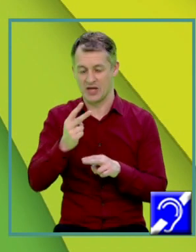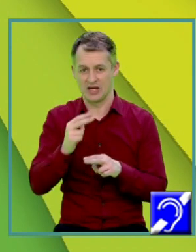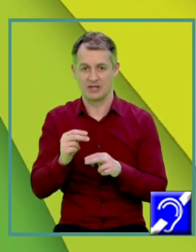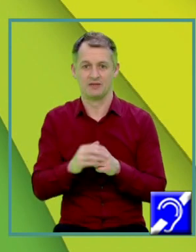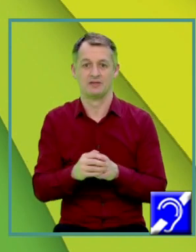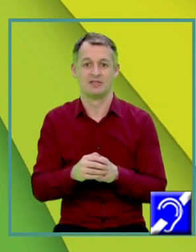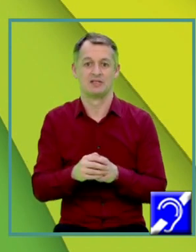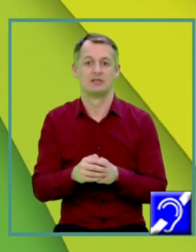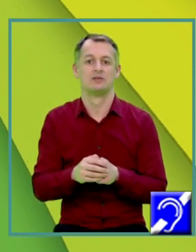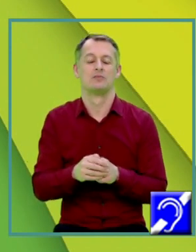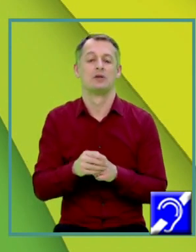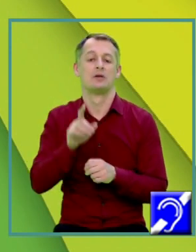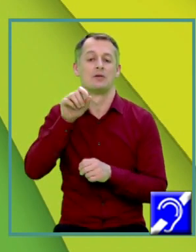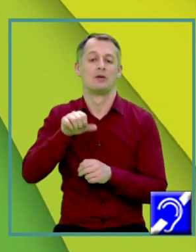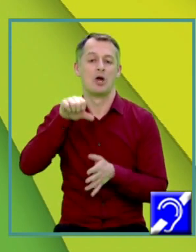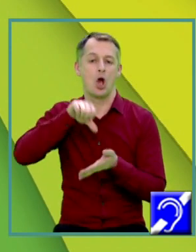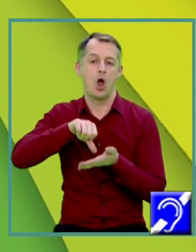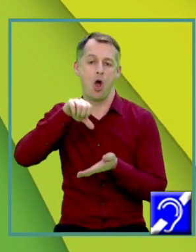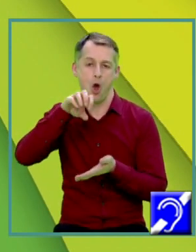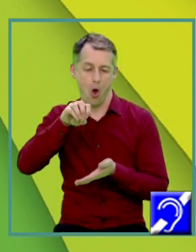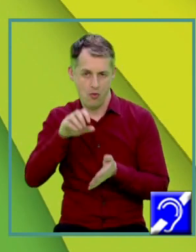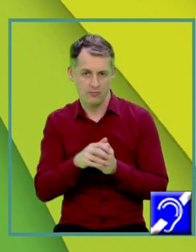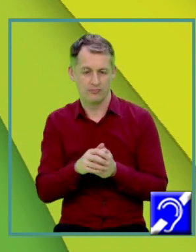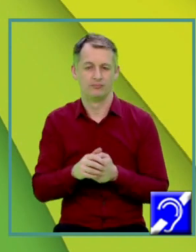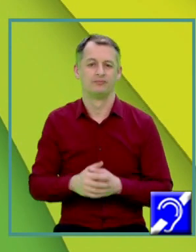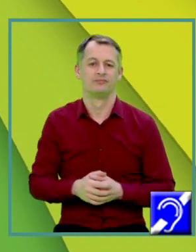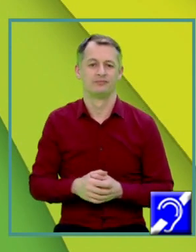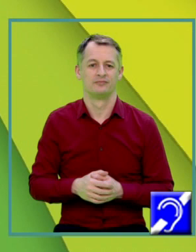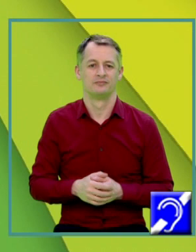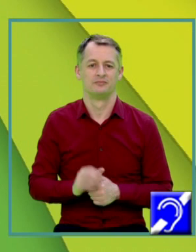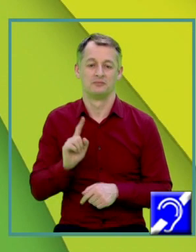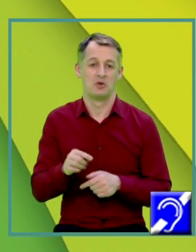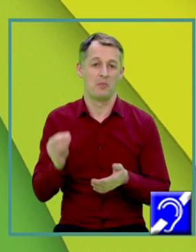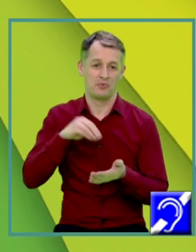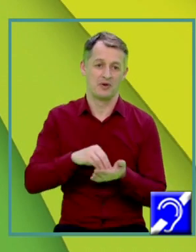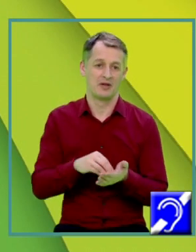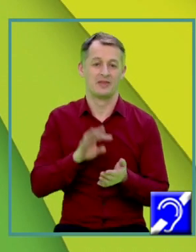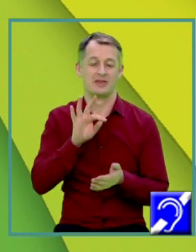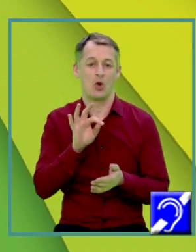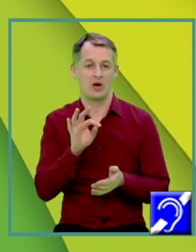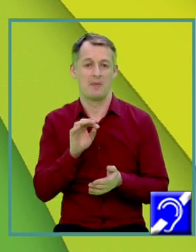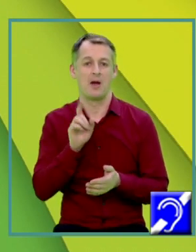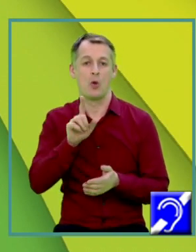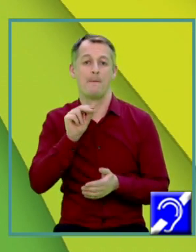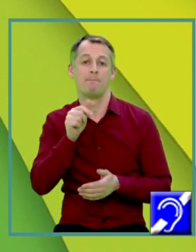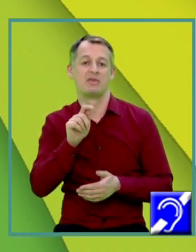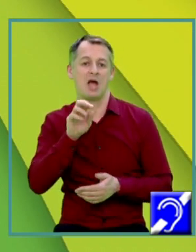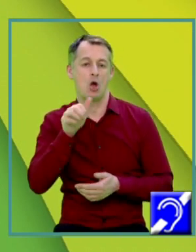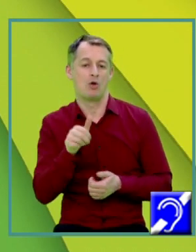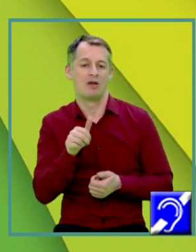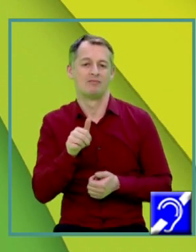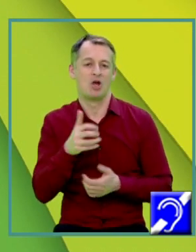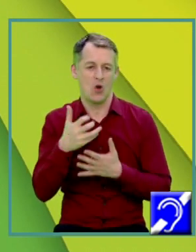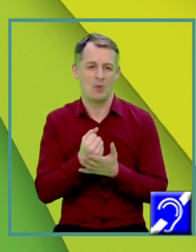în O. Am demonstrat la dreapta perpendiculară pe plan și aplicând teorema consacrată a lui Pitagora vom